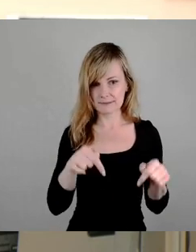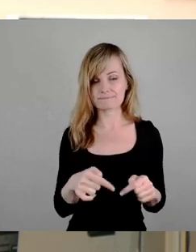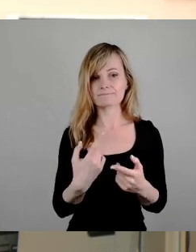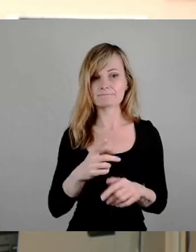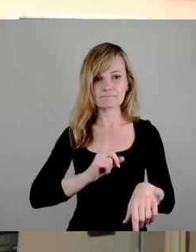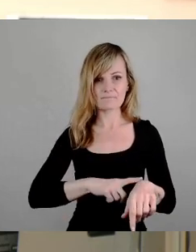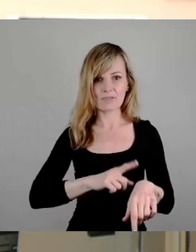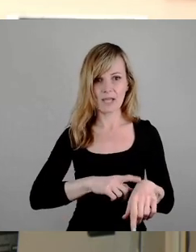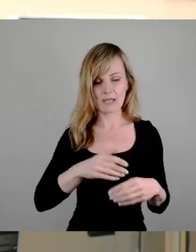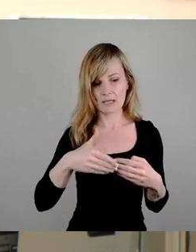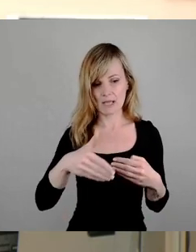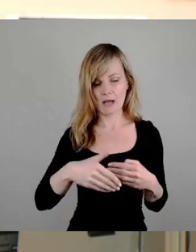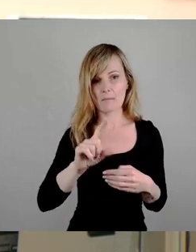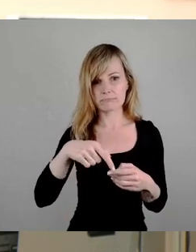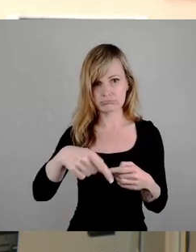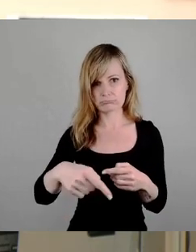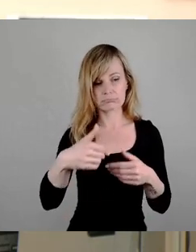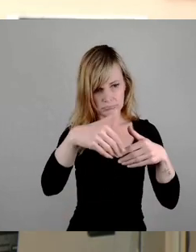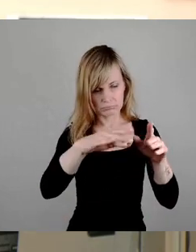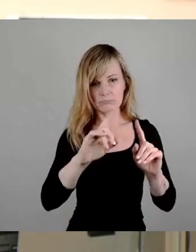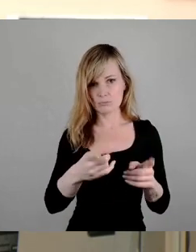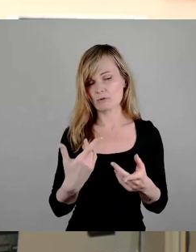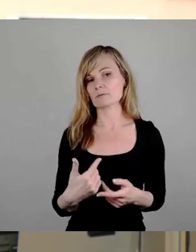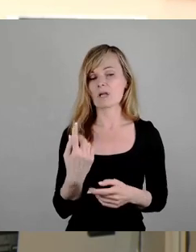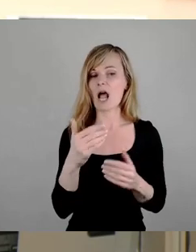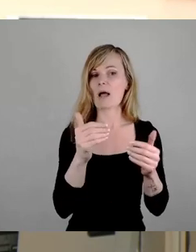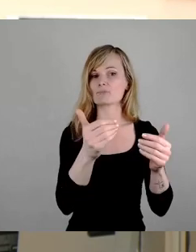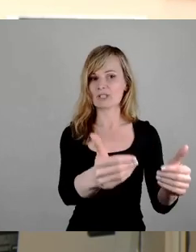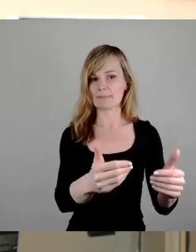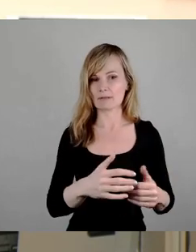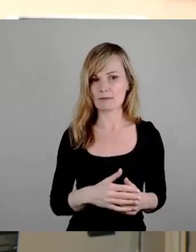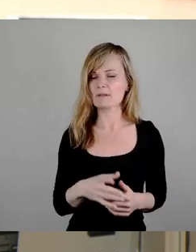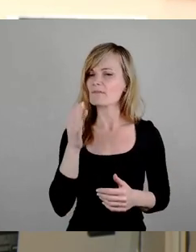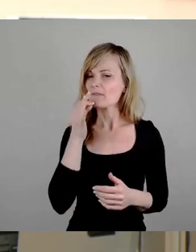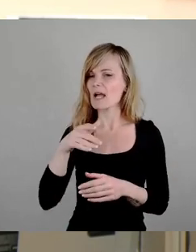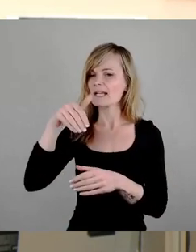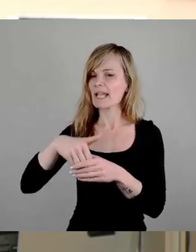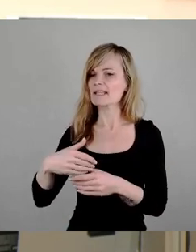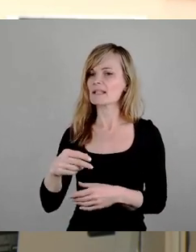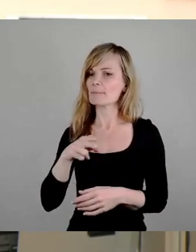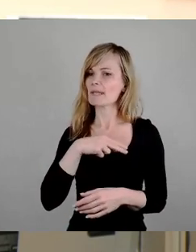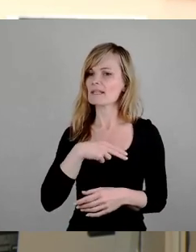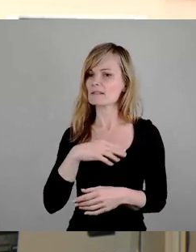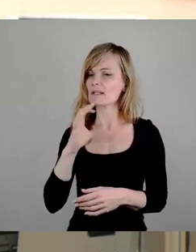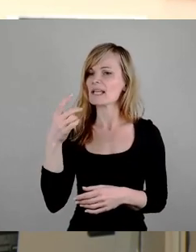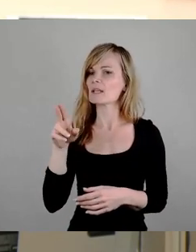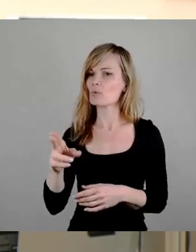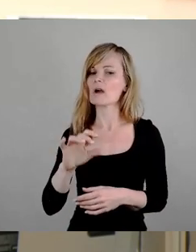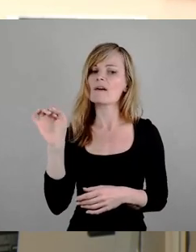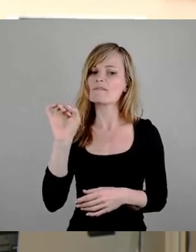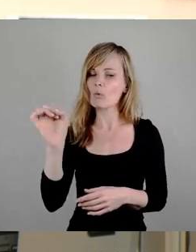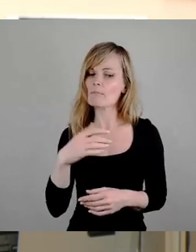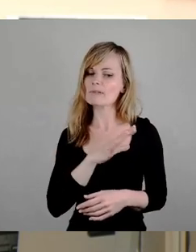aus unserem Land abzuschieben sind. Fragen Sie mal Ihren eigenen CDU-Innenminister, warum Sachsen immer noch so wenig abschiebt.